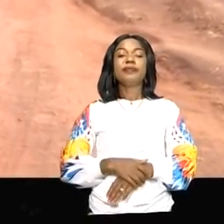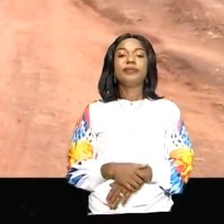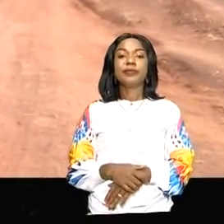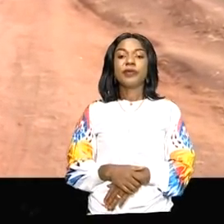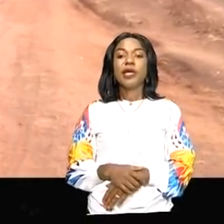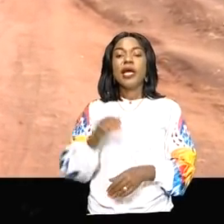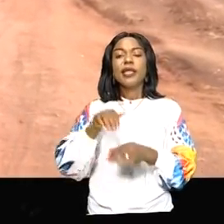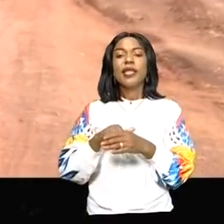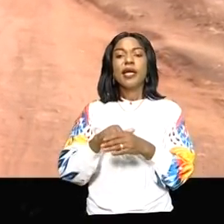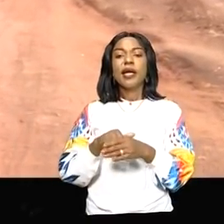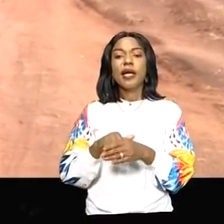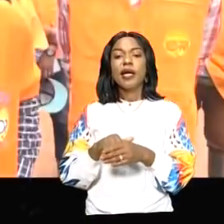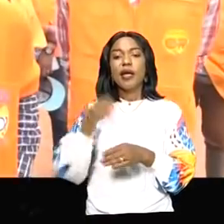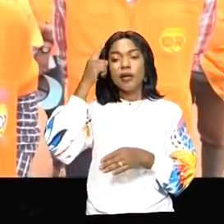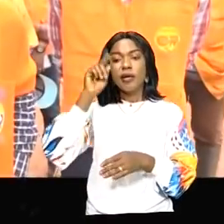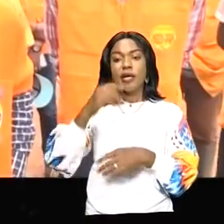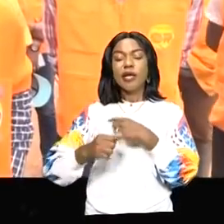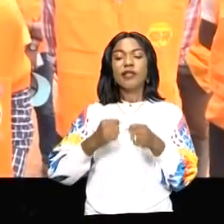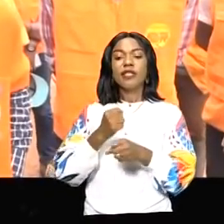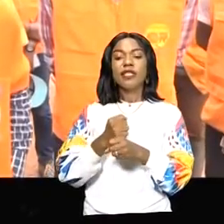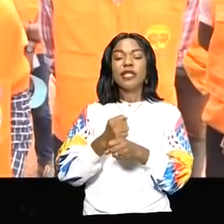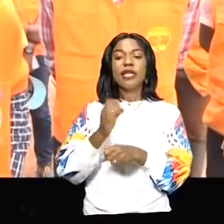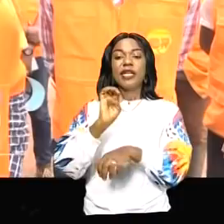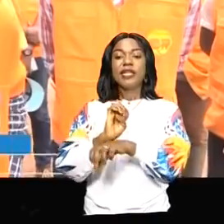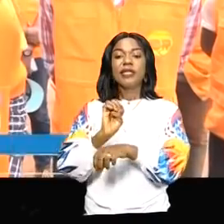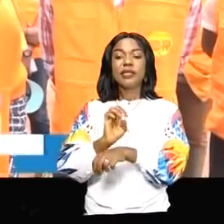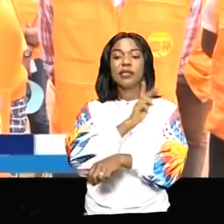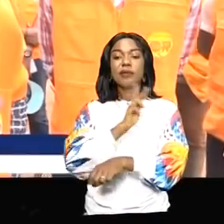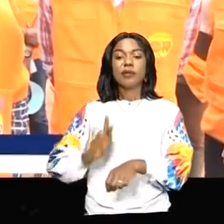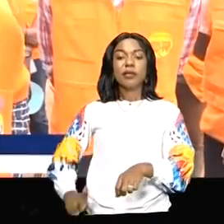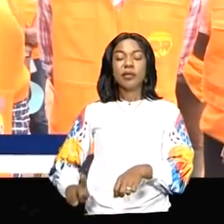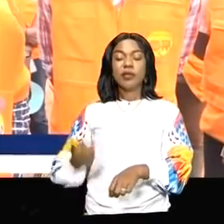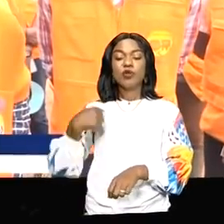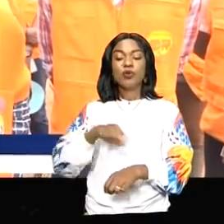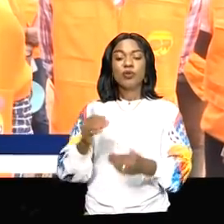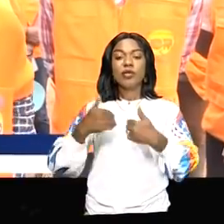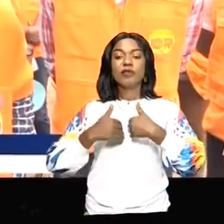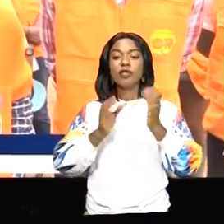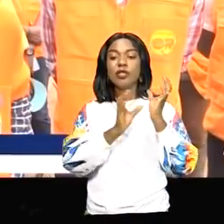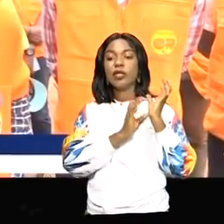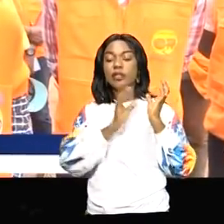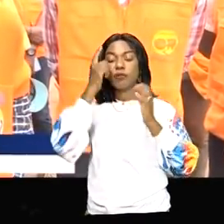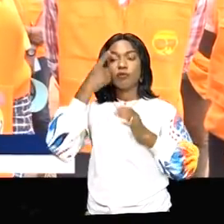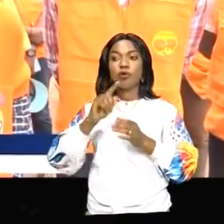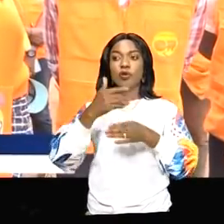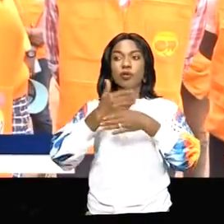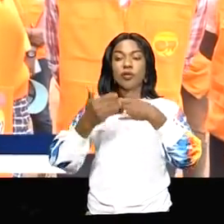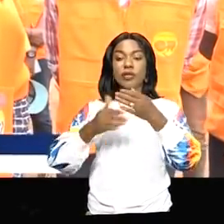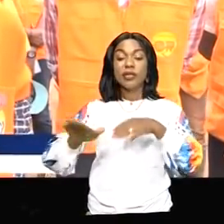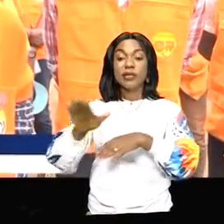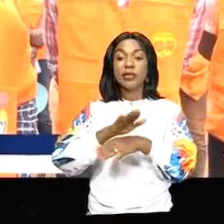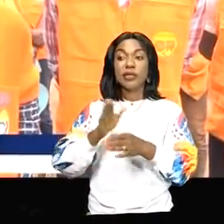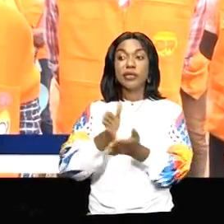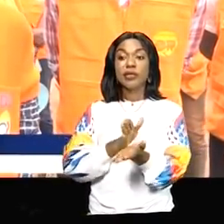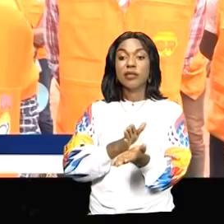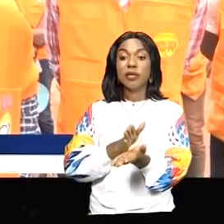du centenaire de l'église kimbonguiste, nous avons la charge de réhabiliter cette route. Bon,